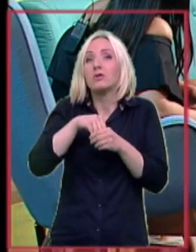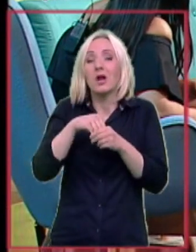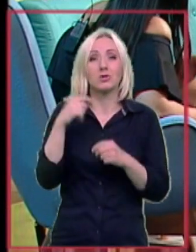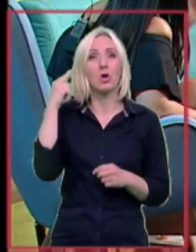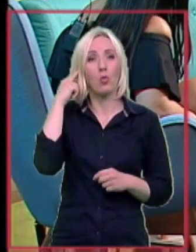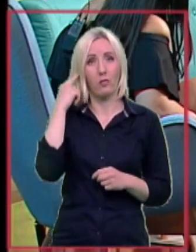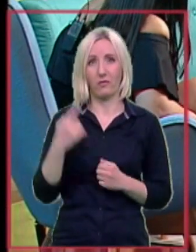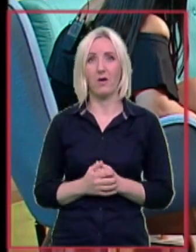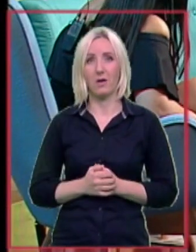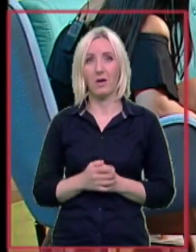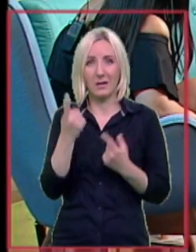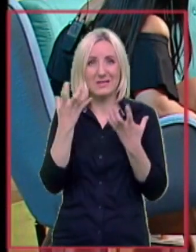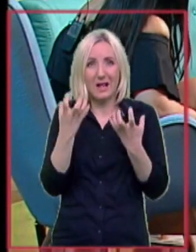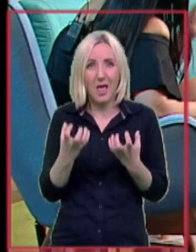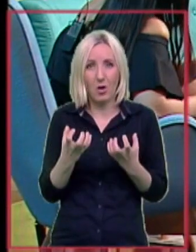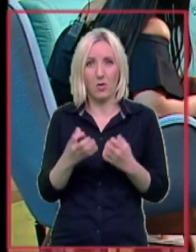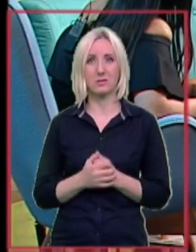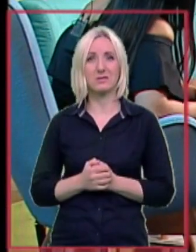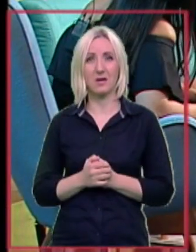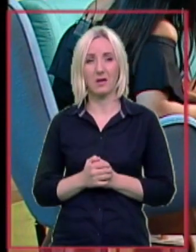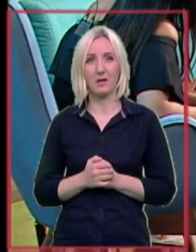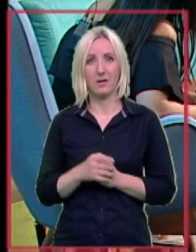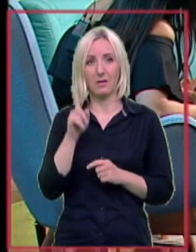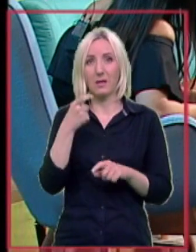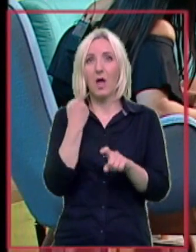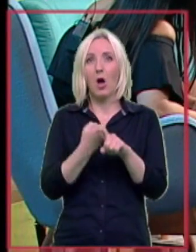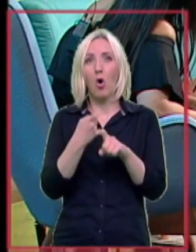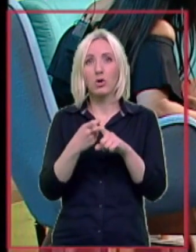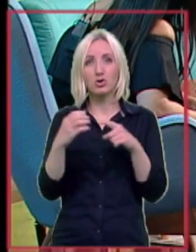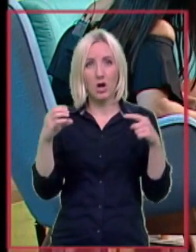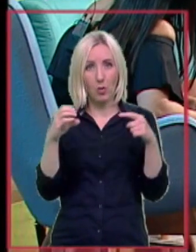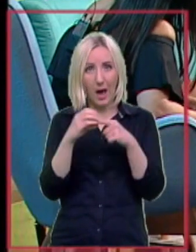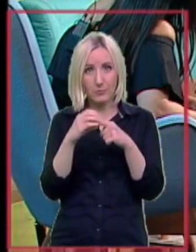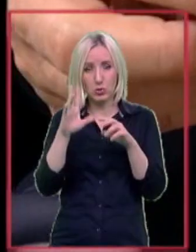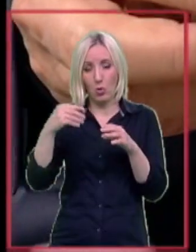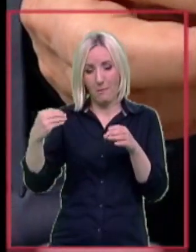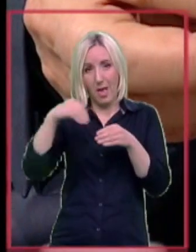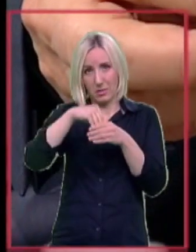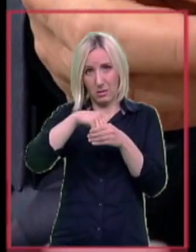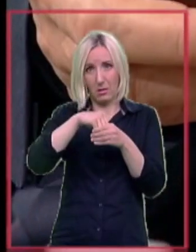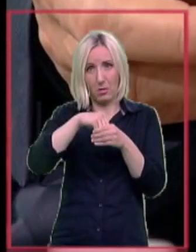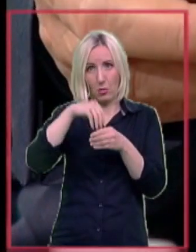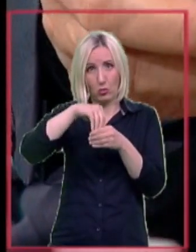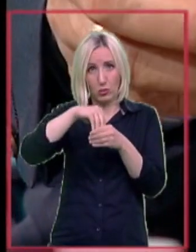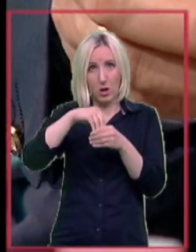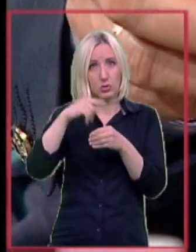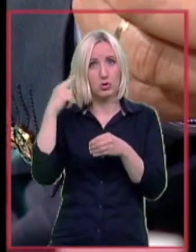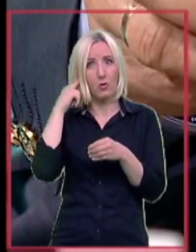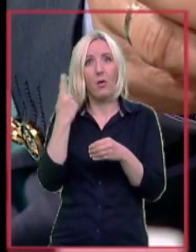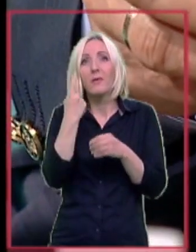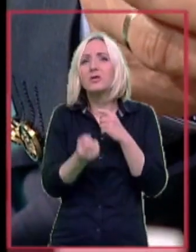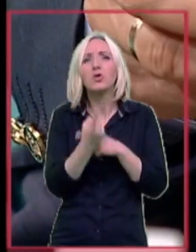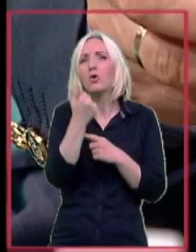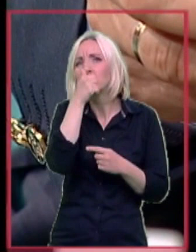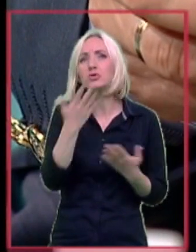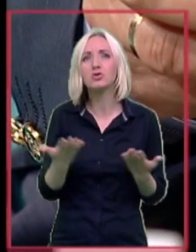ste vi rekli skleroze. Ovo je koštana kapsula u kojoj se nalazi organ unutrašnjeg uva. I ono što se prvo desi, desi se